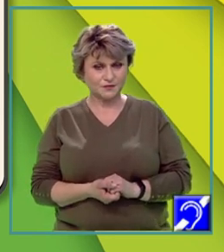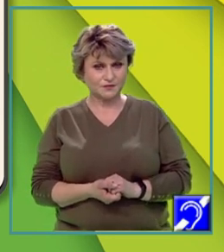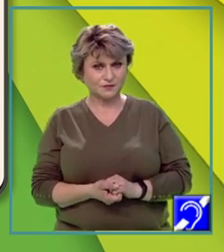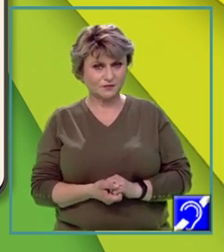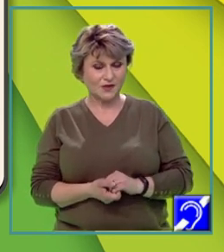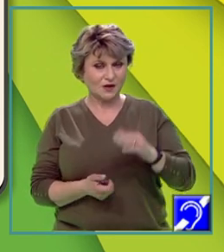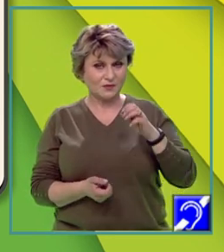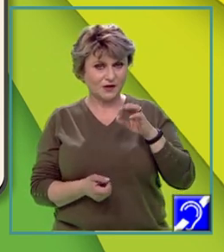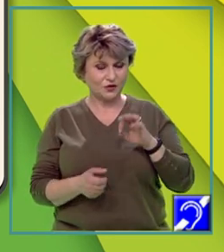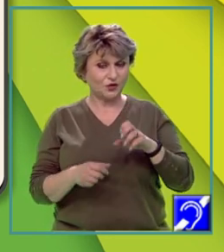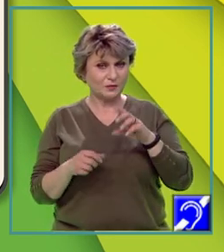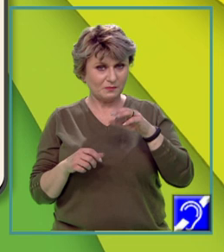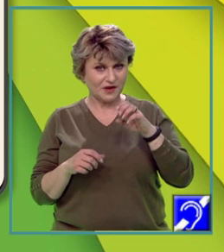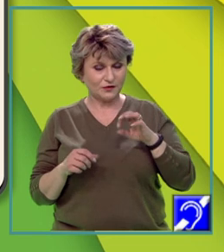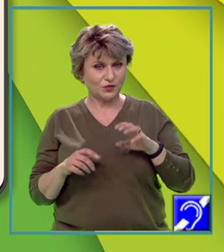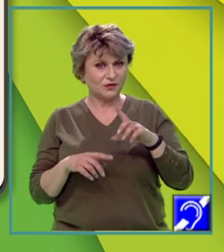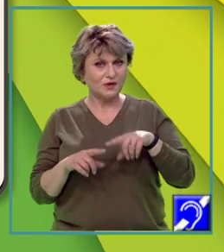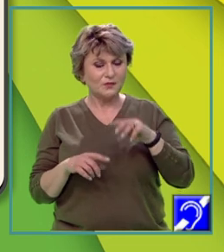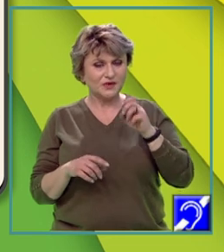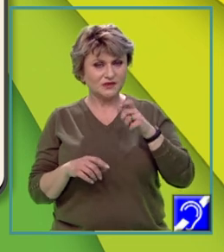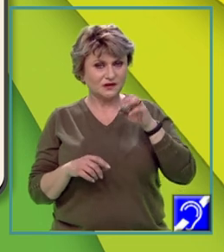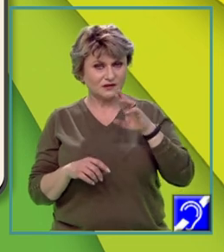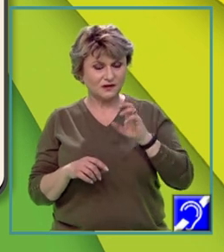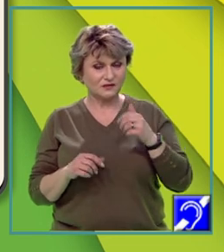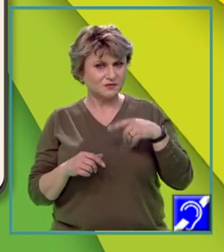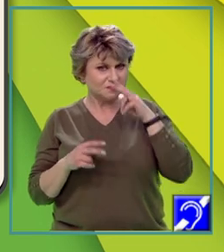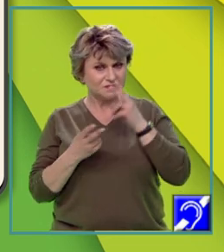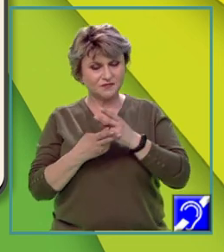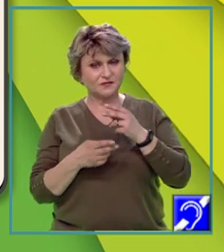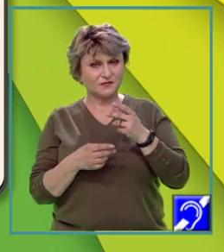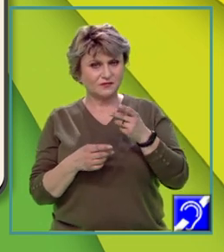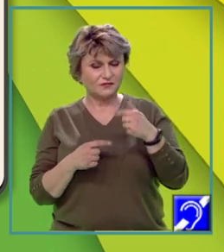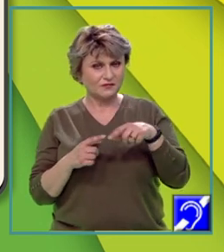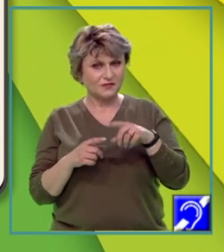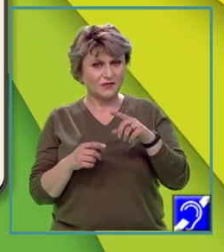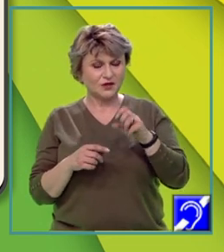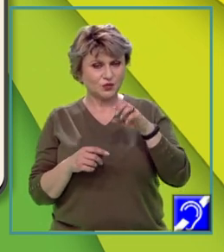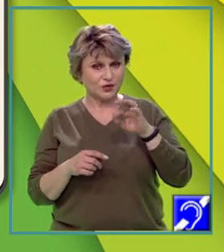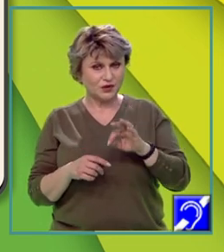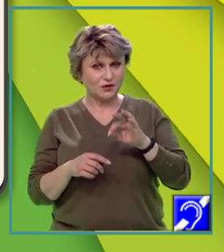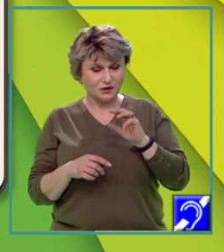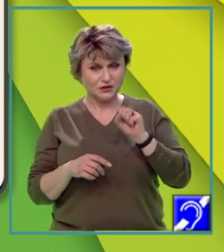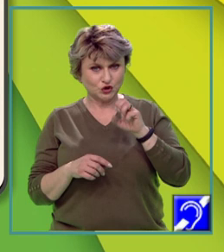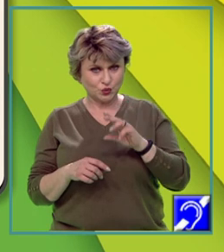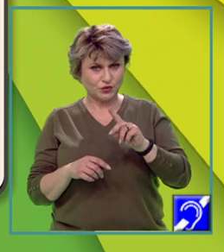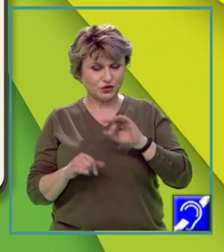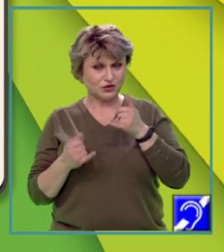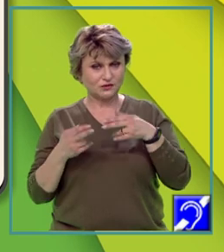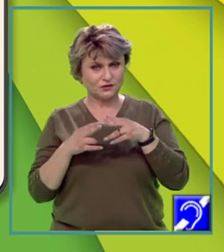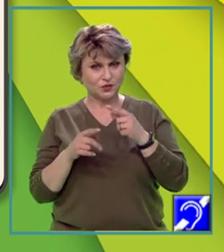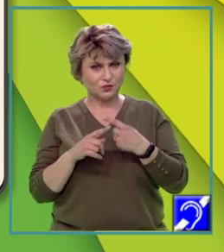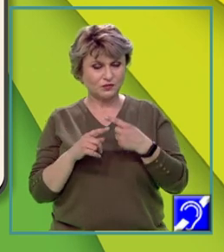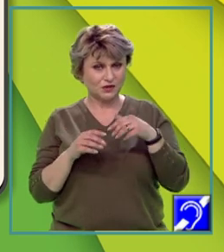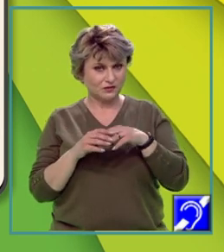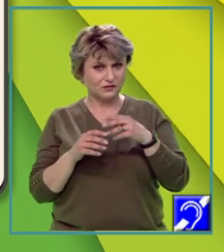Mediul mediteranean corespunde Europei Sudice, vom nota cu 5 pe hartă, și se întâlnește